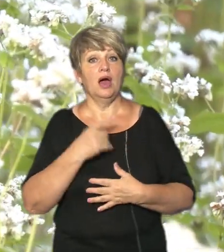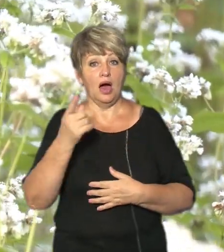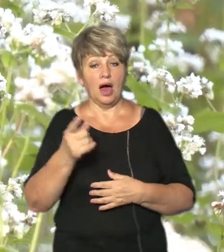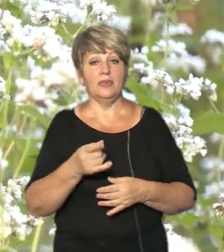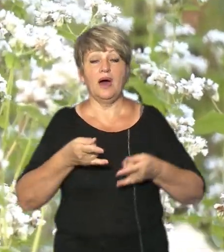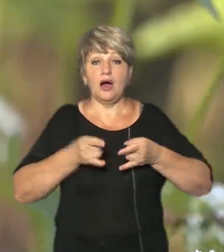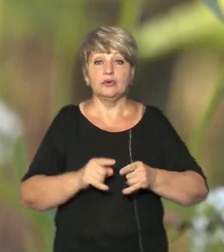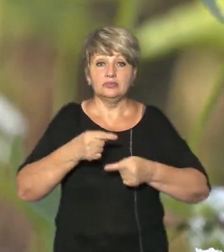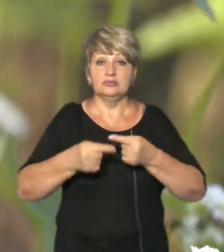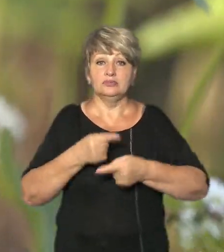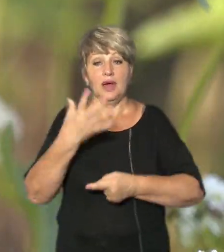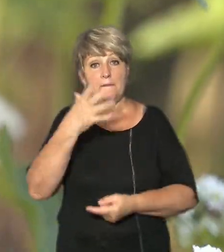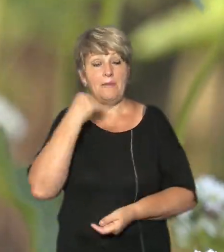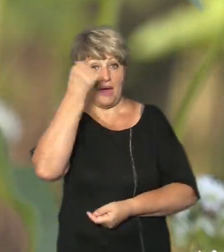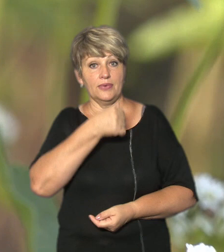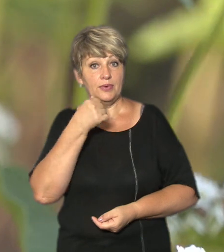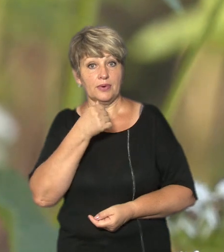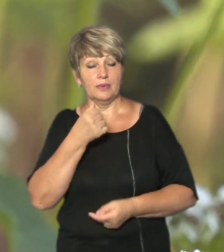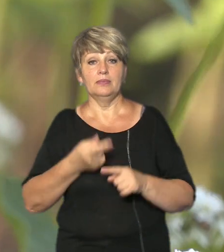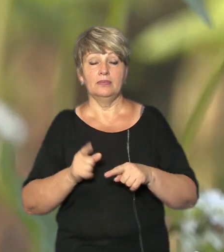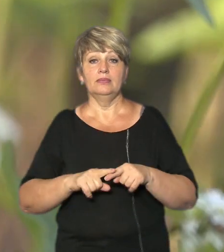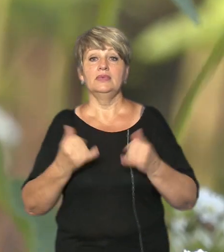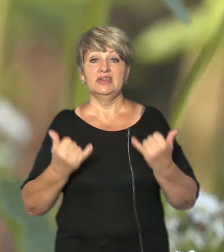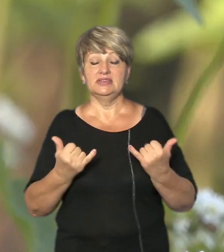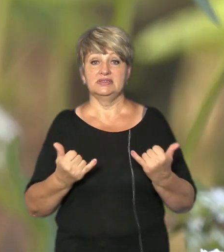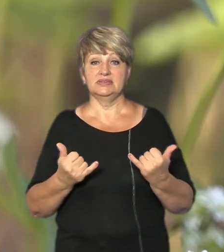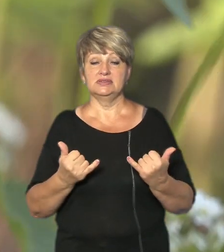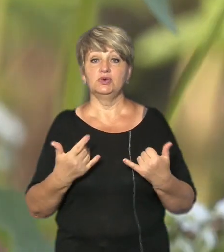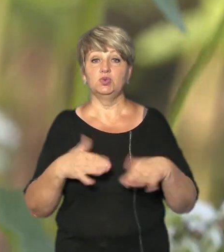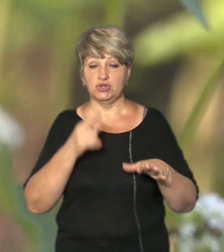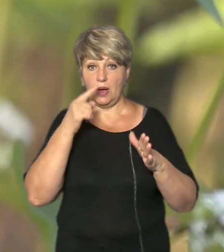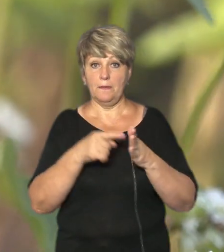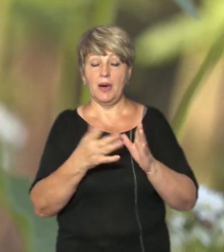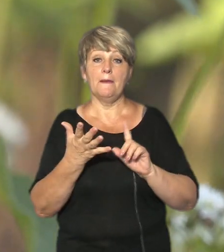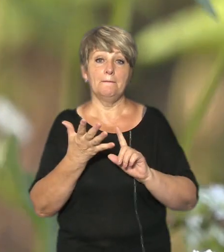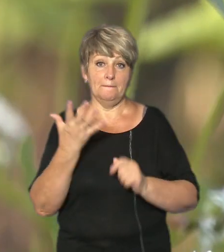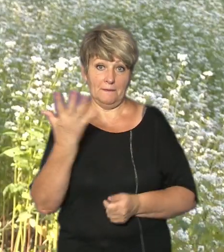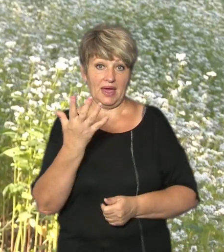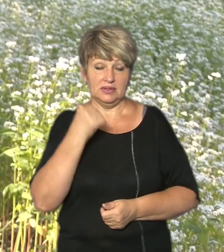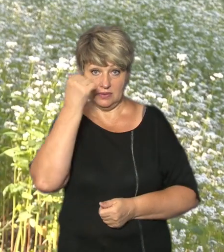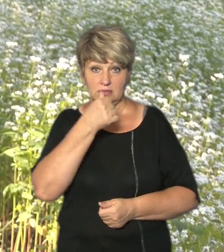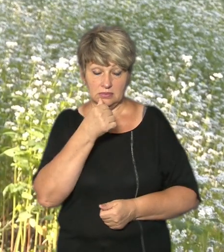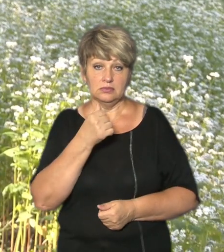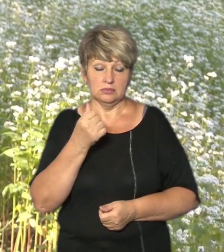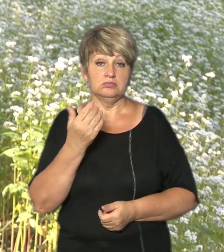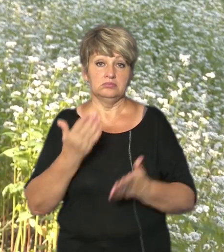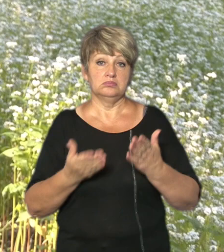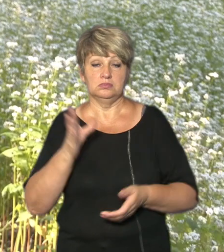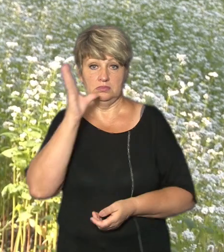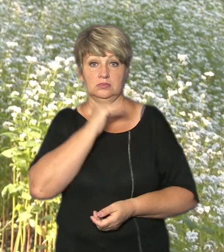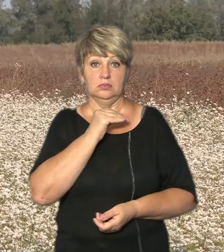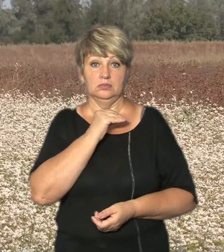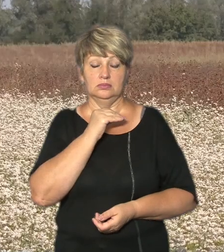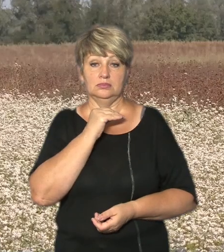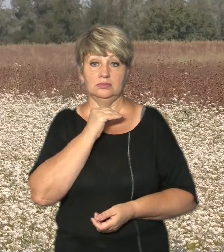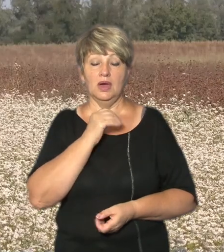Тому ми попали у цей п'ятий рік, я думаю десь за дві тони перевалом Якщо дасть три, то це взагалі буде